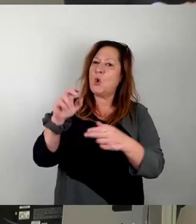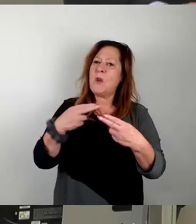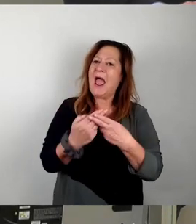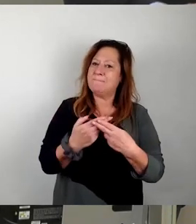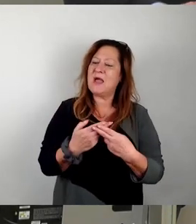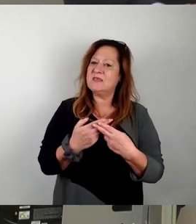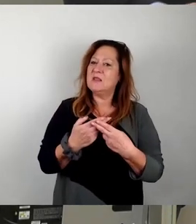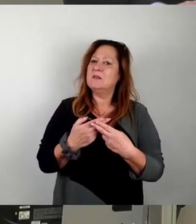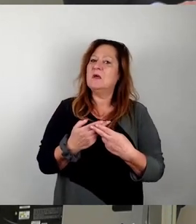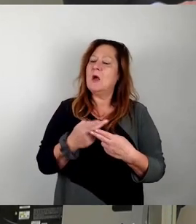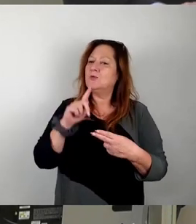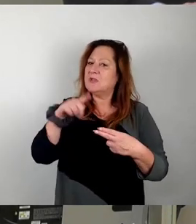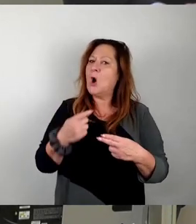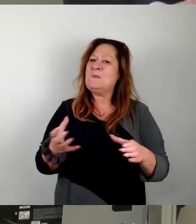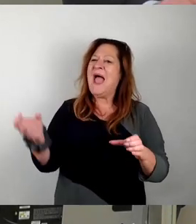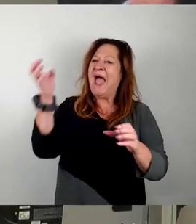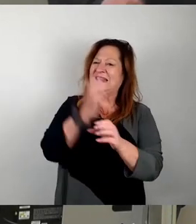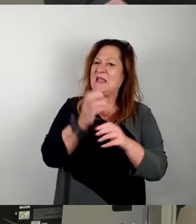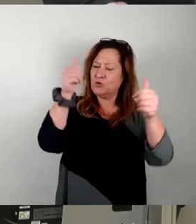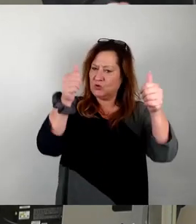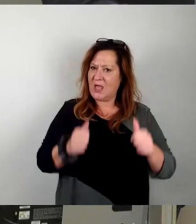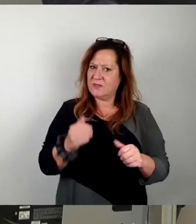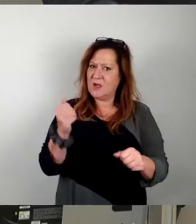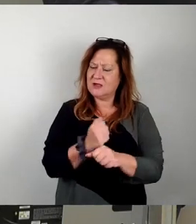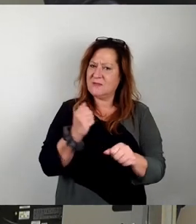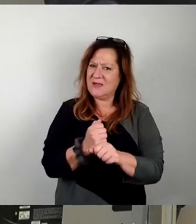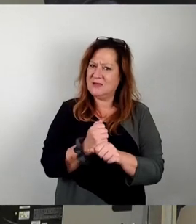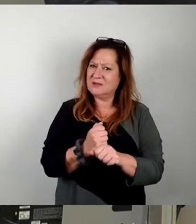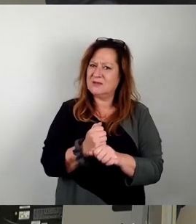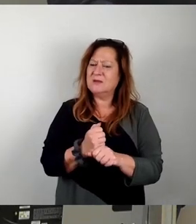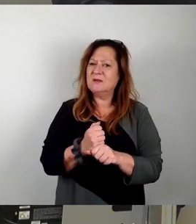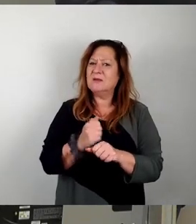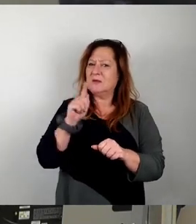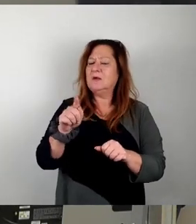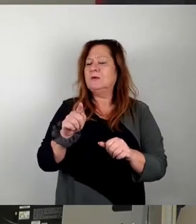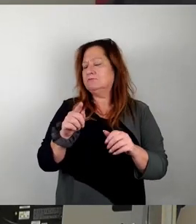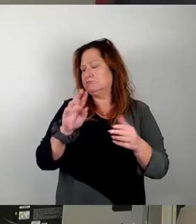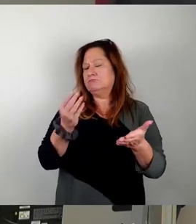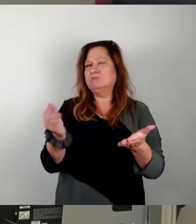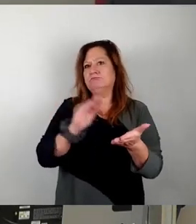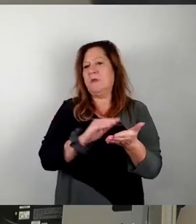wir da auch noch einen Ersetzungsantrag eingebracht, dass dieser Petition abgeholfen wird. Dieser ist hiermit auch eingebracht. Vielen Dank.